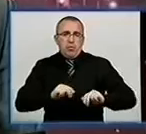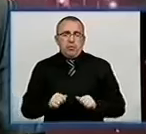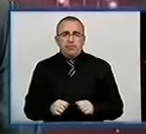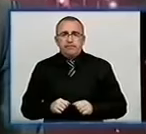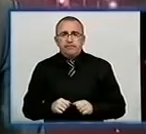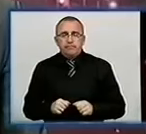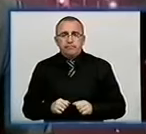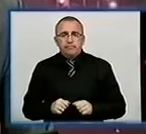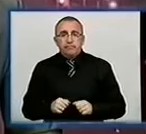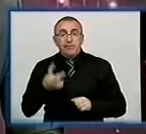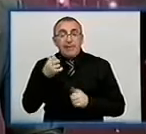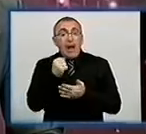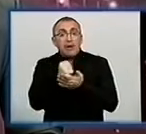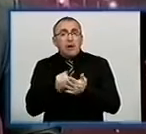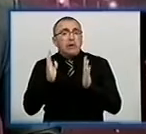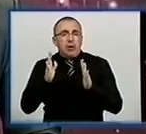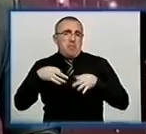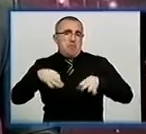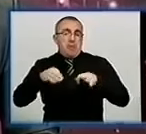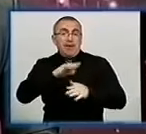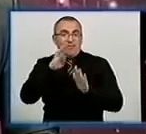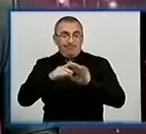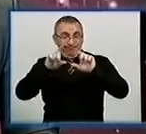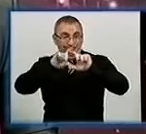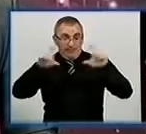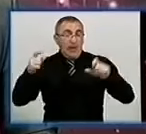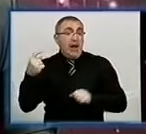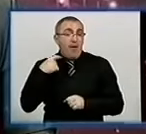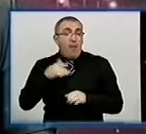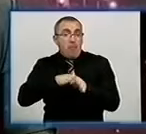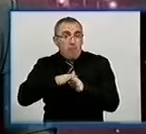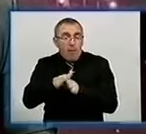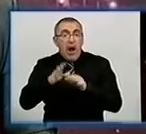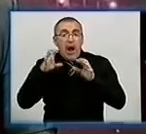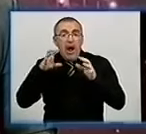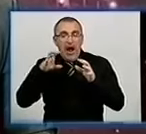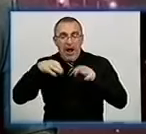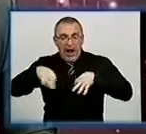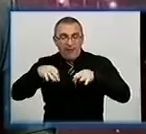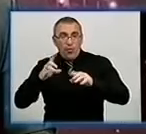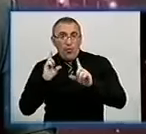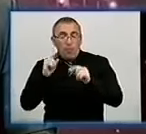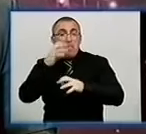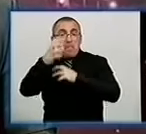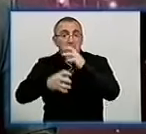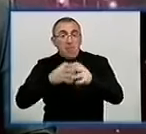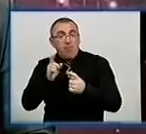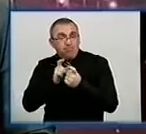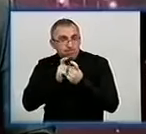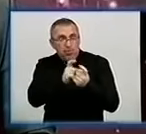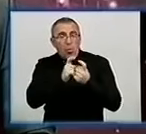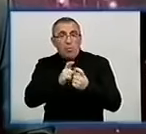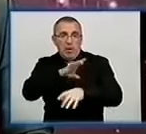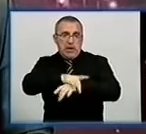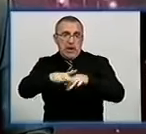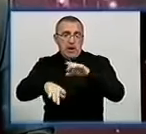На запчастини тільки машини. Під таким лозунгом на Кіровоградщині провели автопробіг, присвячений Міжнародному дню боротьби із рабством.